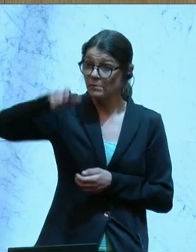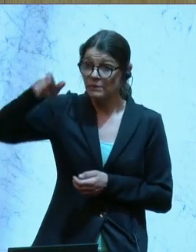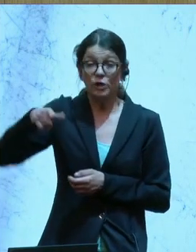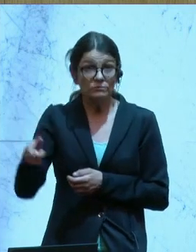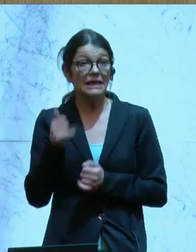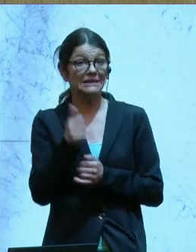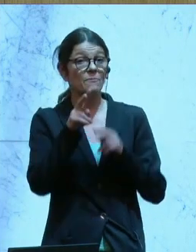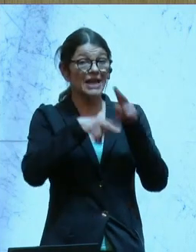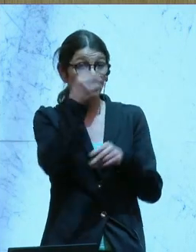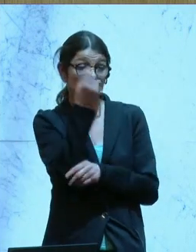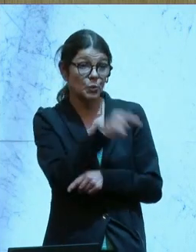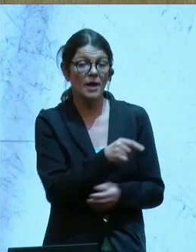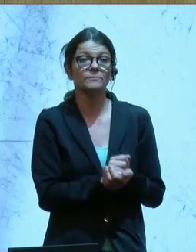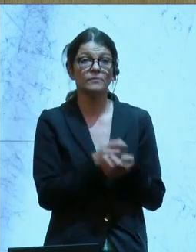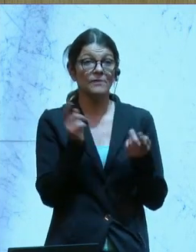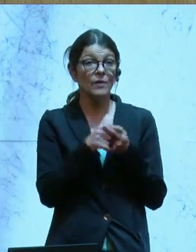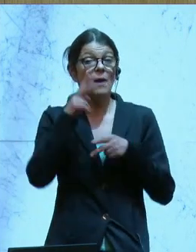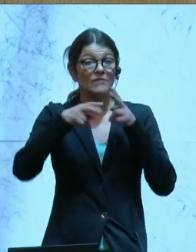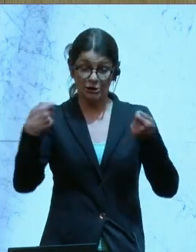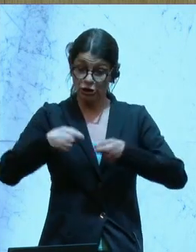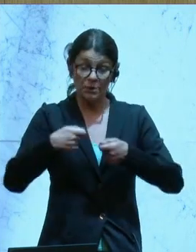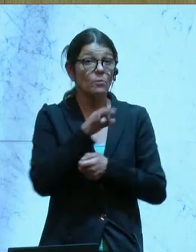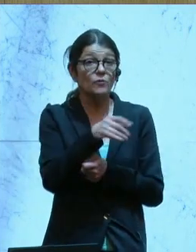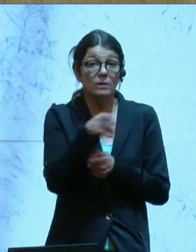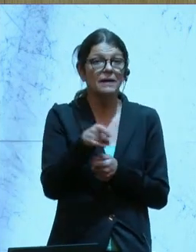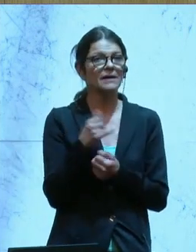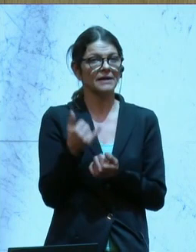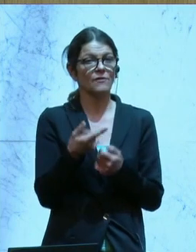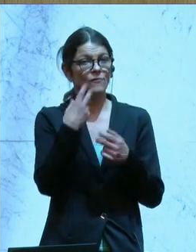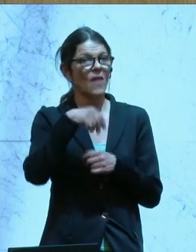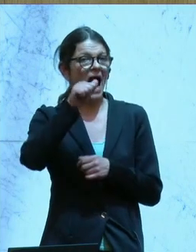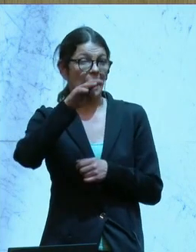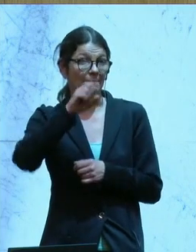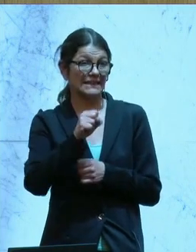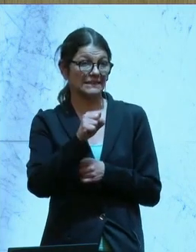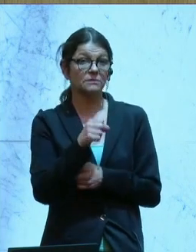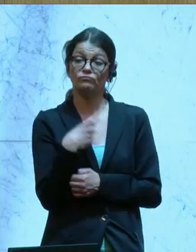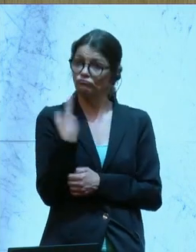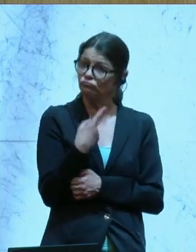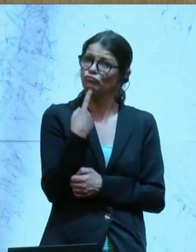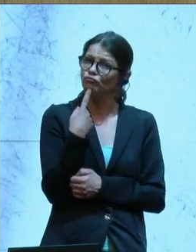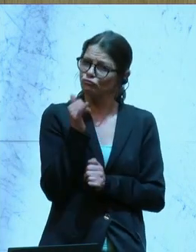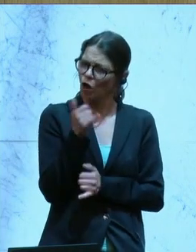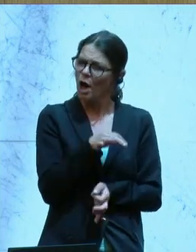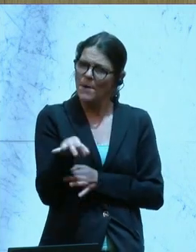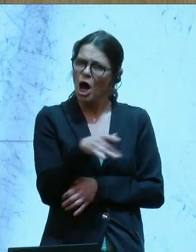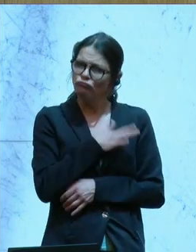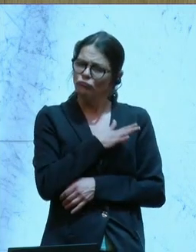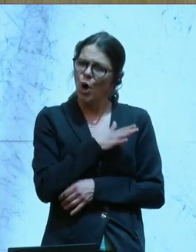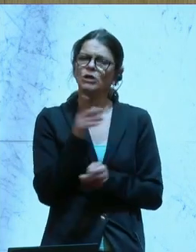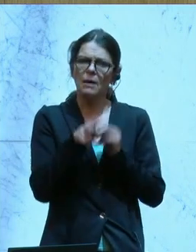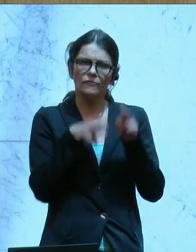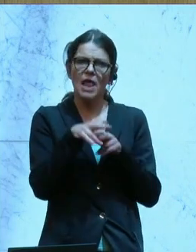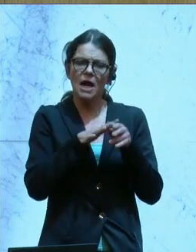in den Pflegeschulen sind und ein Pflegestipendium für all jene, die vonseiten des AMS sich auch bereit erklären, in die Pflege zu gehen.